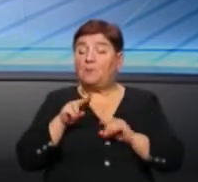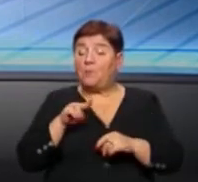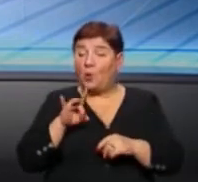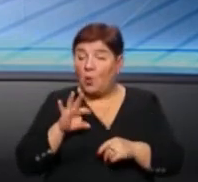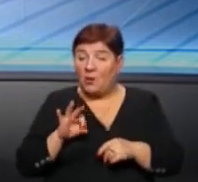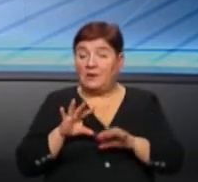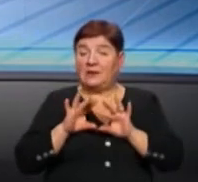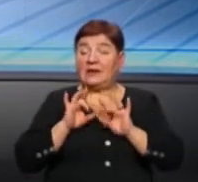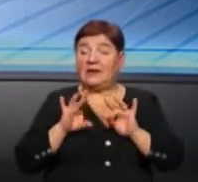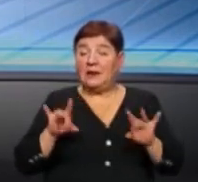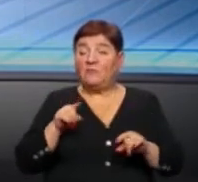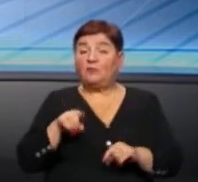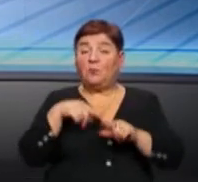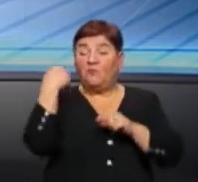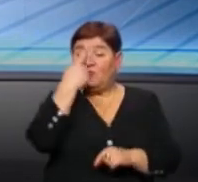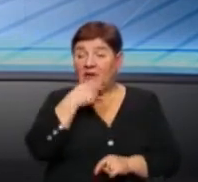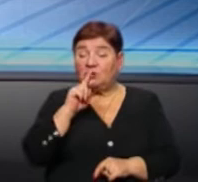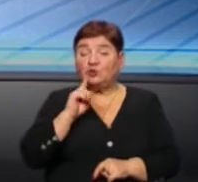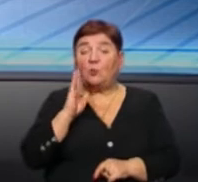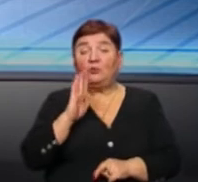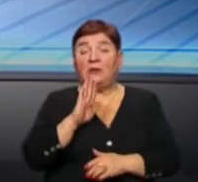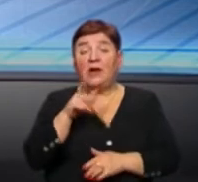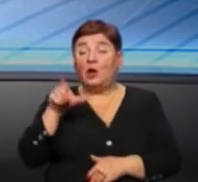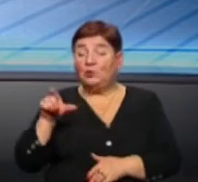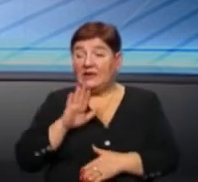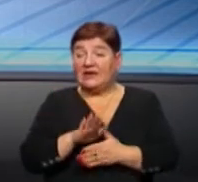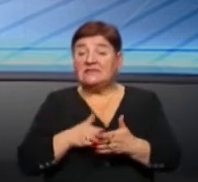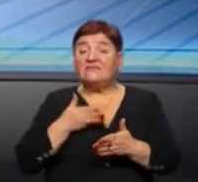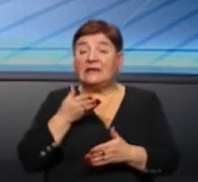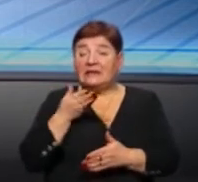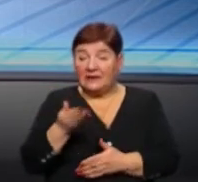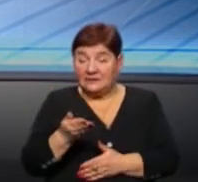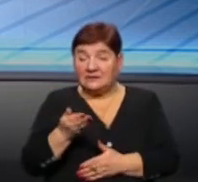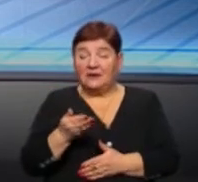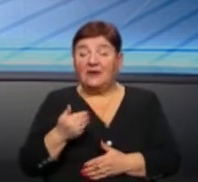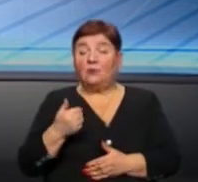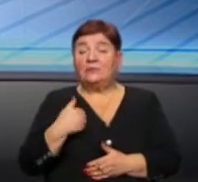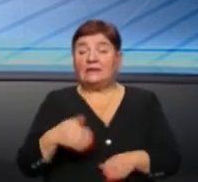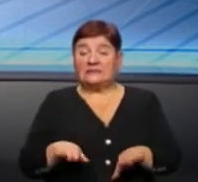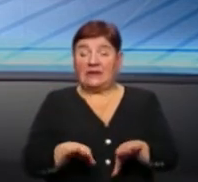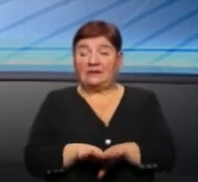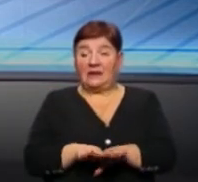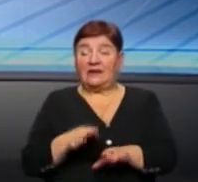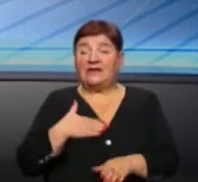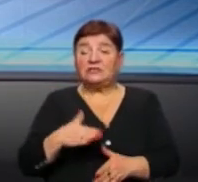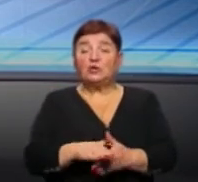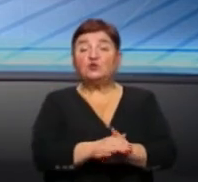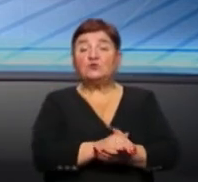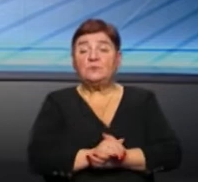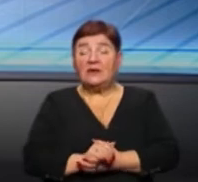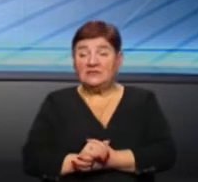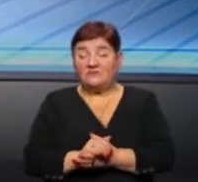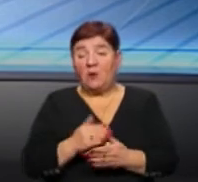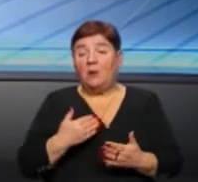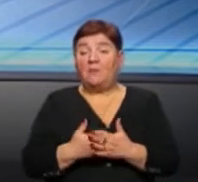в тому вигляді, що до нас будуть звертатися, але, на жаль, у нас, скажімо так, наше суспільство,